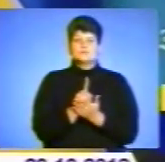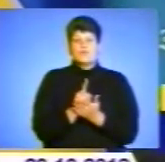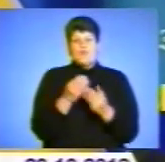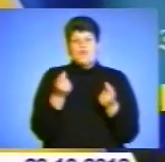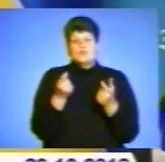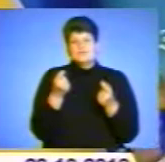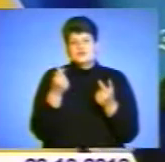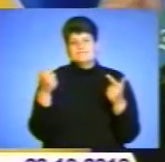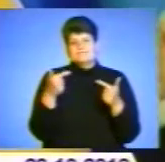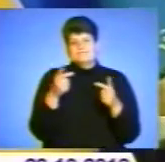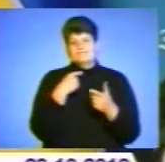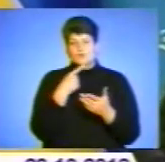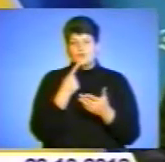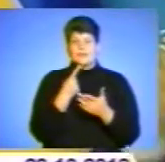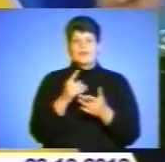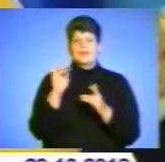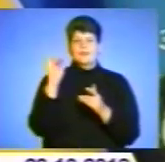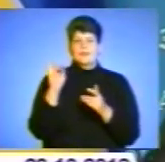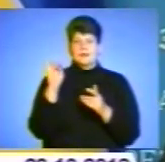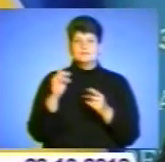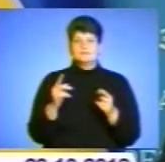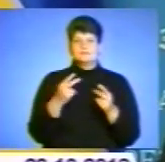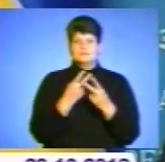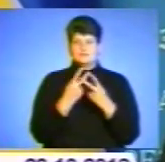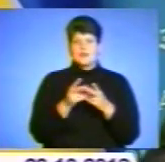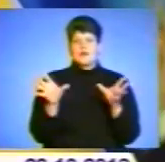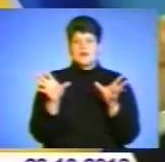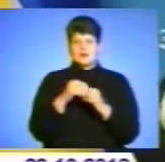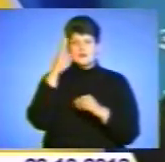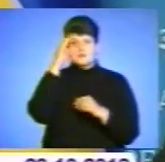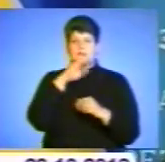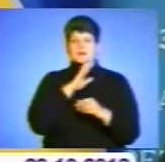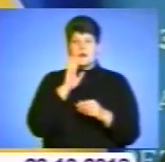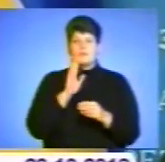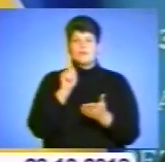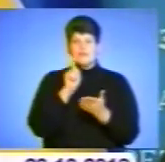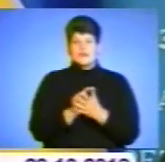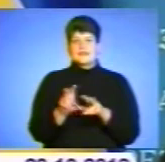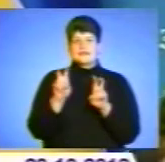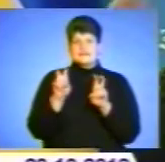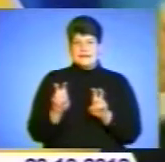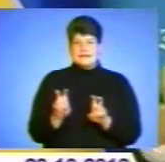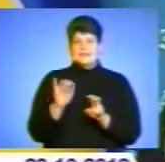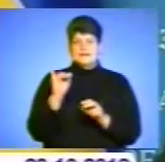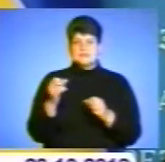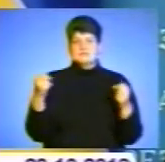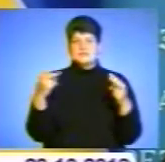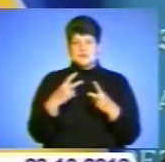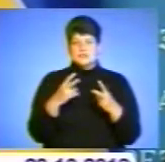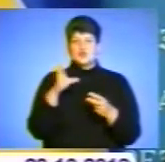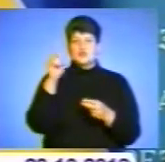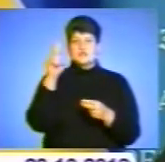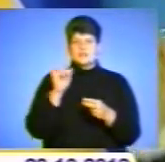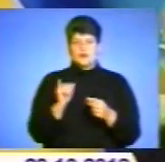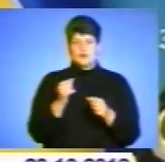грубо трошки звучить, на лаві підсудних разом з батьками мають сидіти і фахівці соціальної